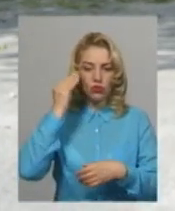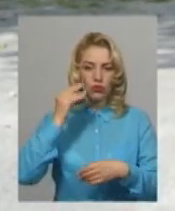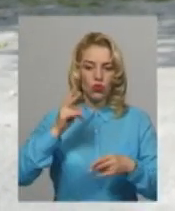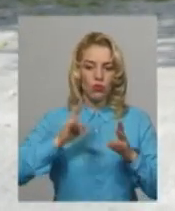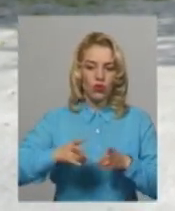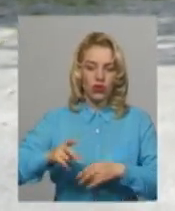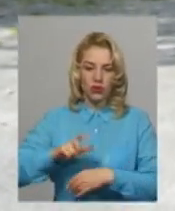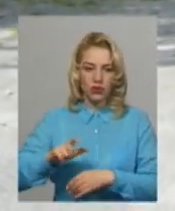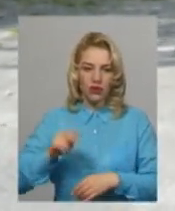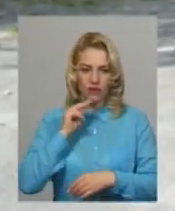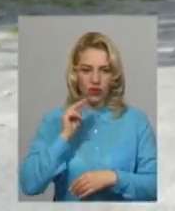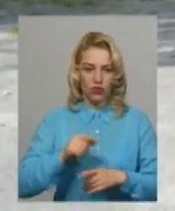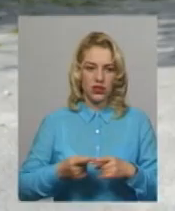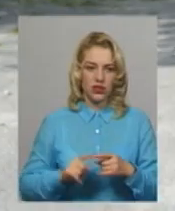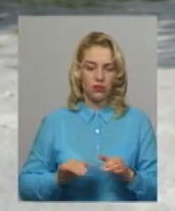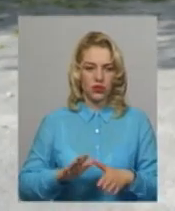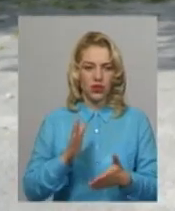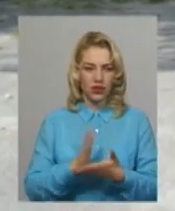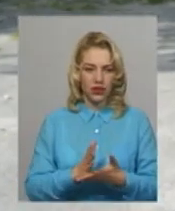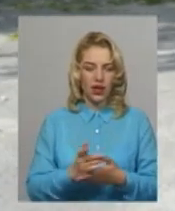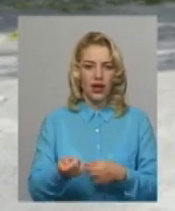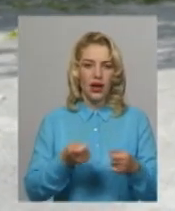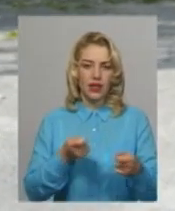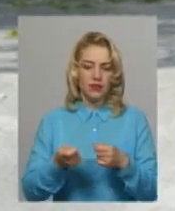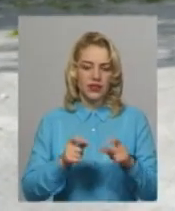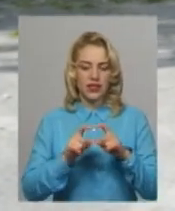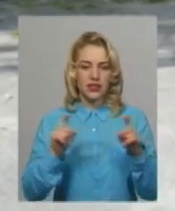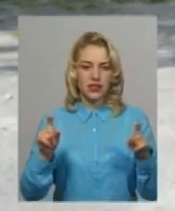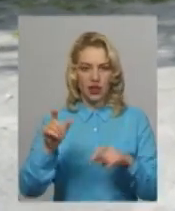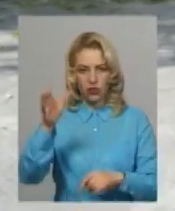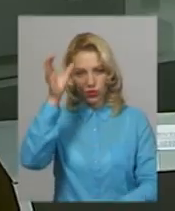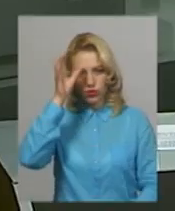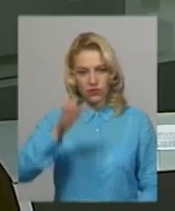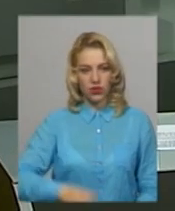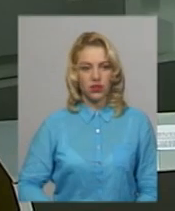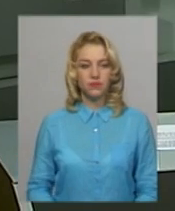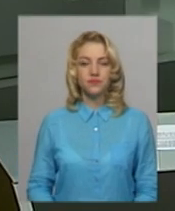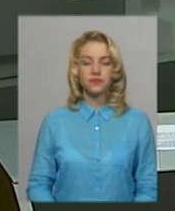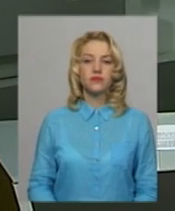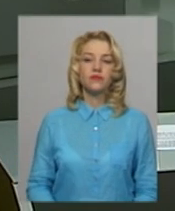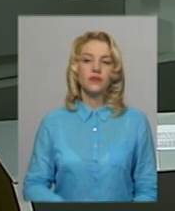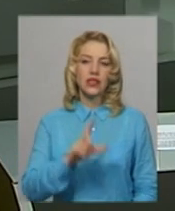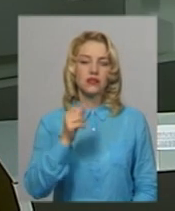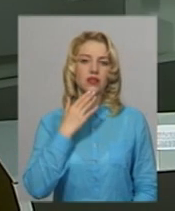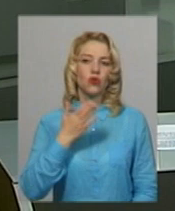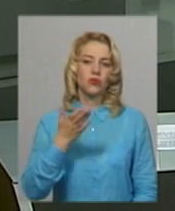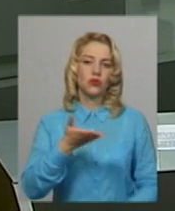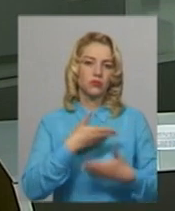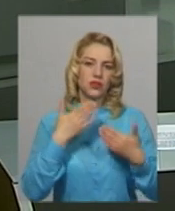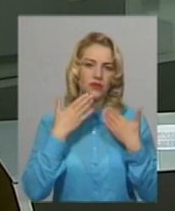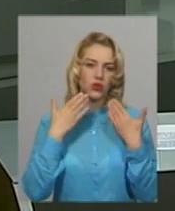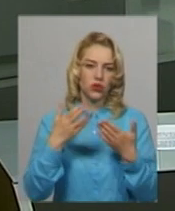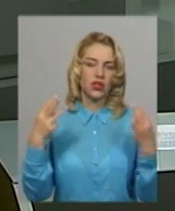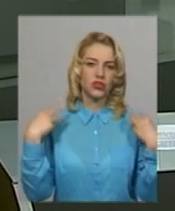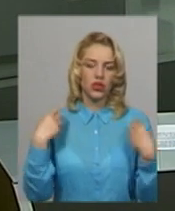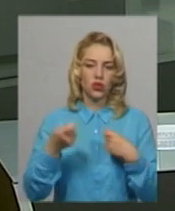винуватцем цієї події є адміністрація закладу освіти. За коментарем ми звернулись до начальника